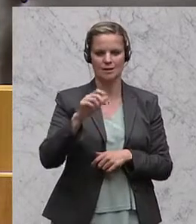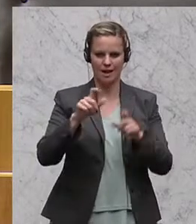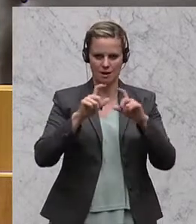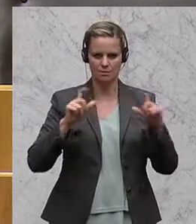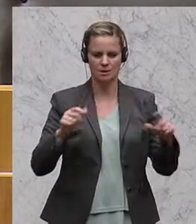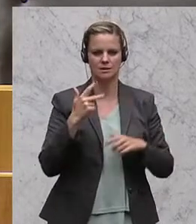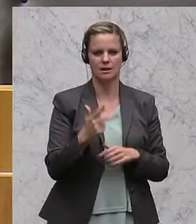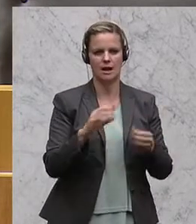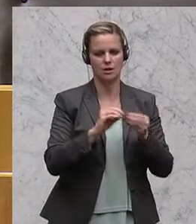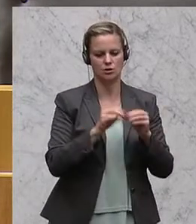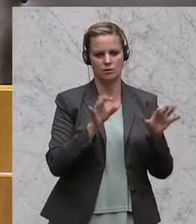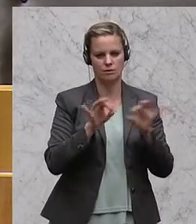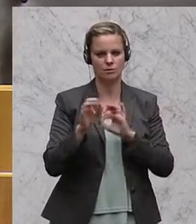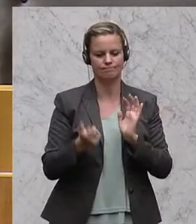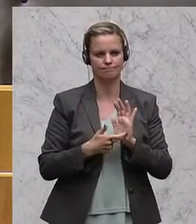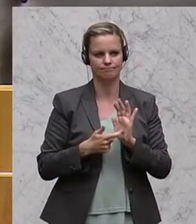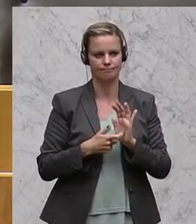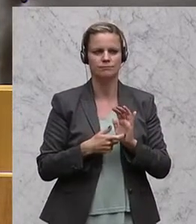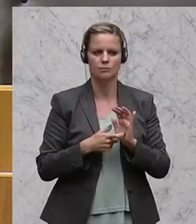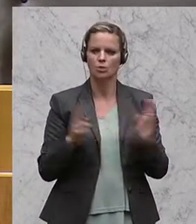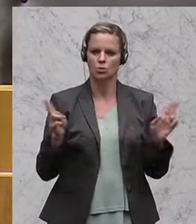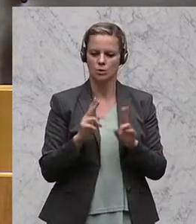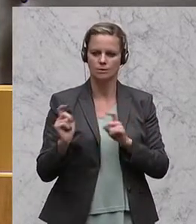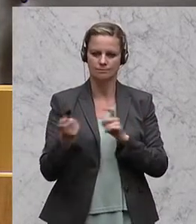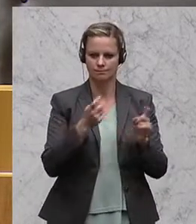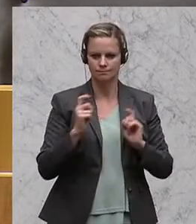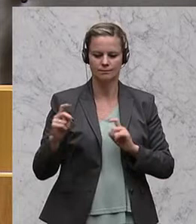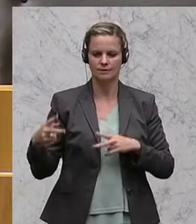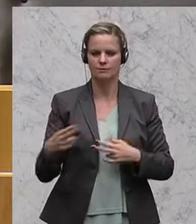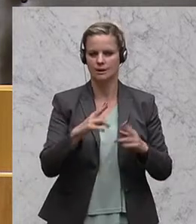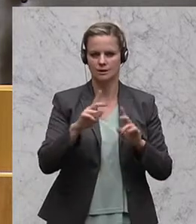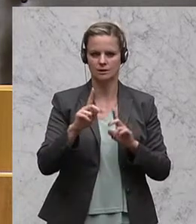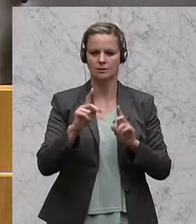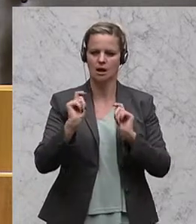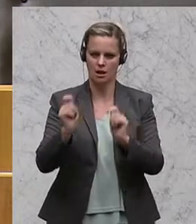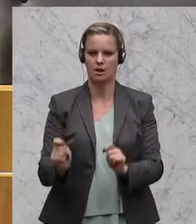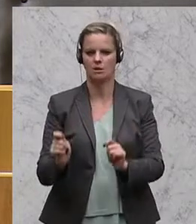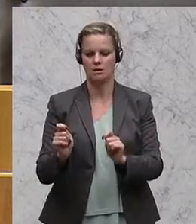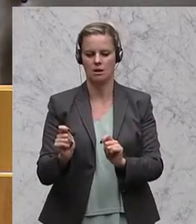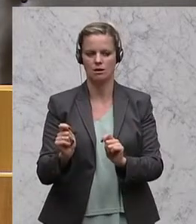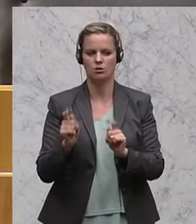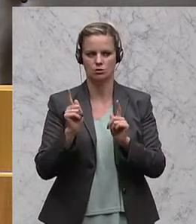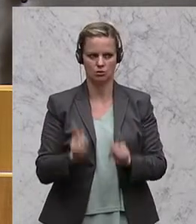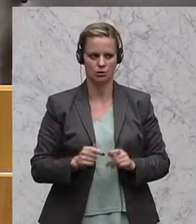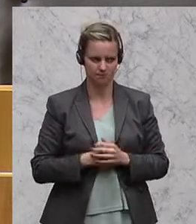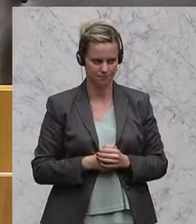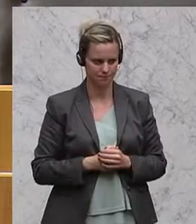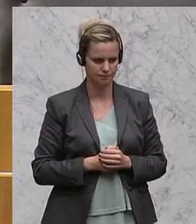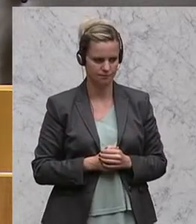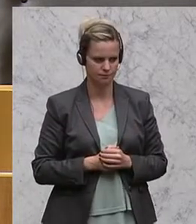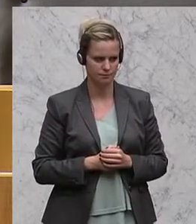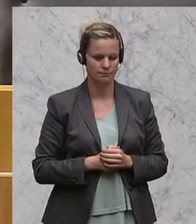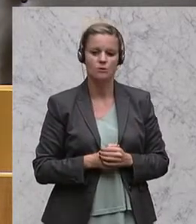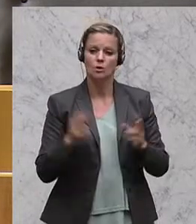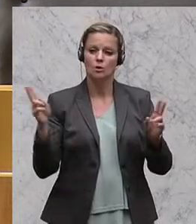Geschäftsordnung gestelltes Verlangen vor, eine kurze Debatte über diesen Fristsetzungsantrag durchzuführen. Diese